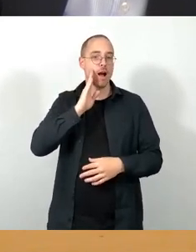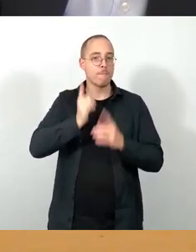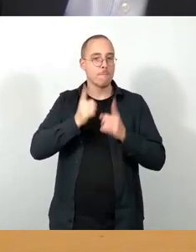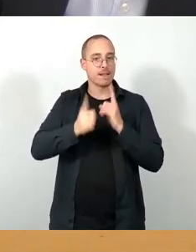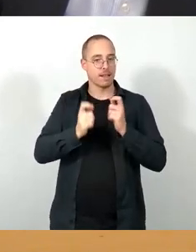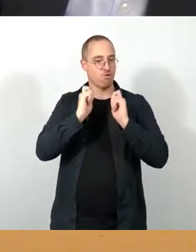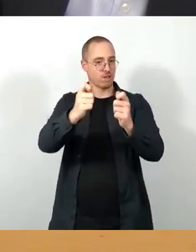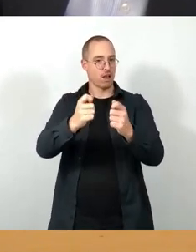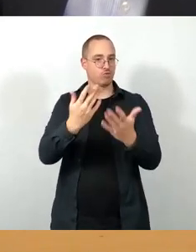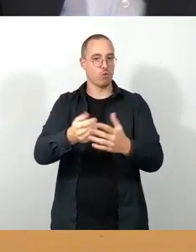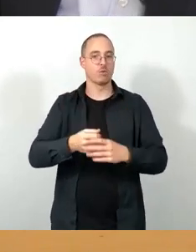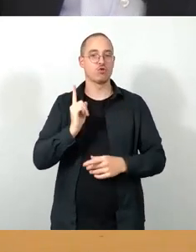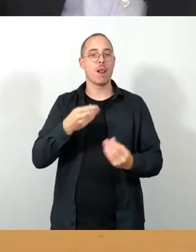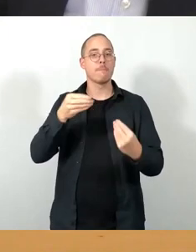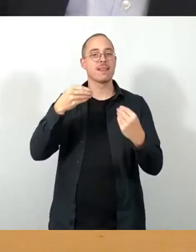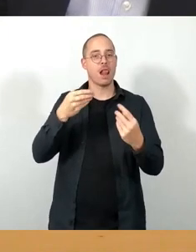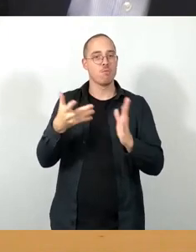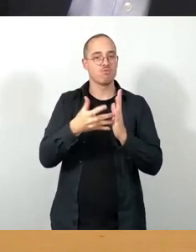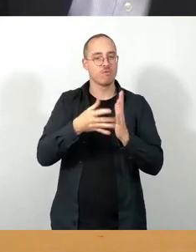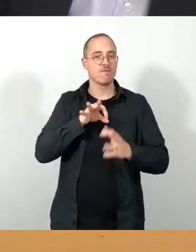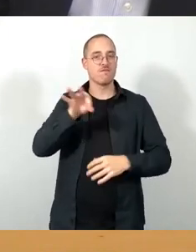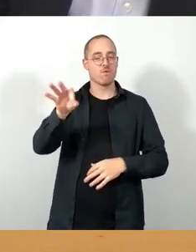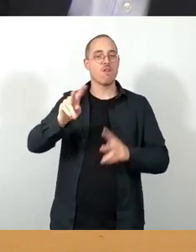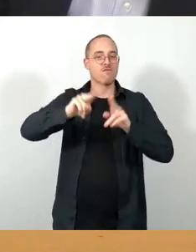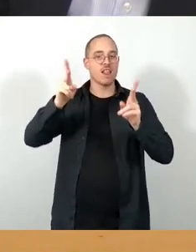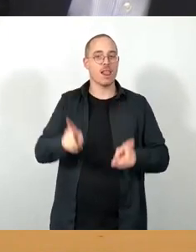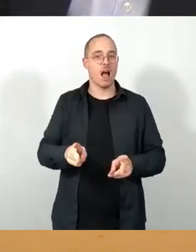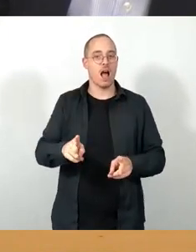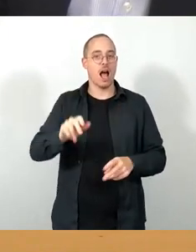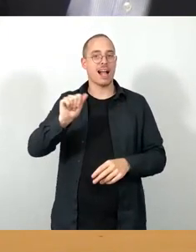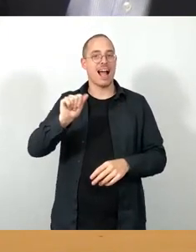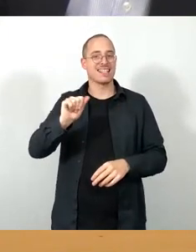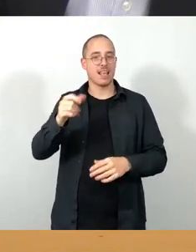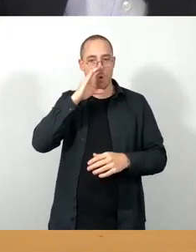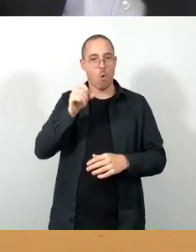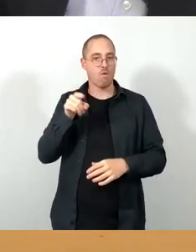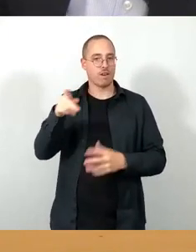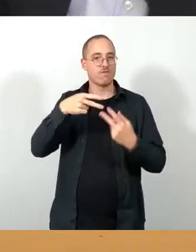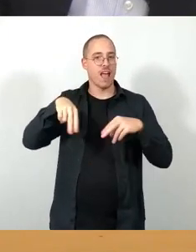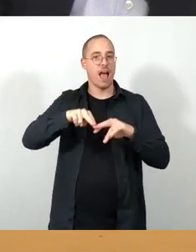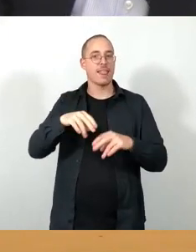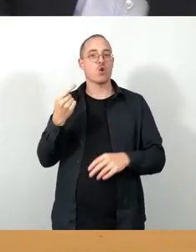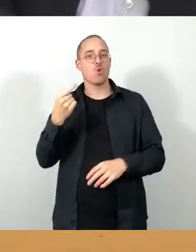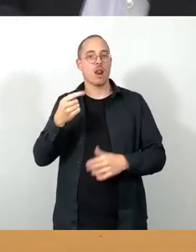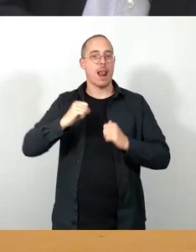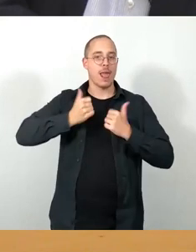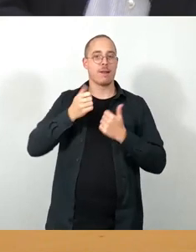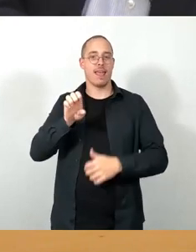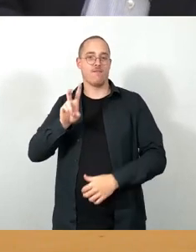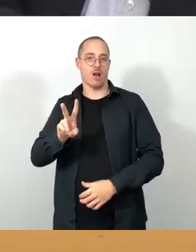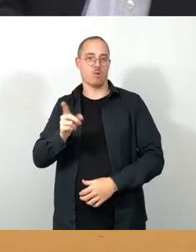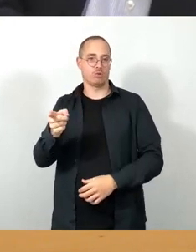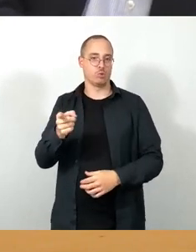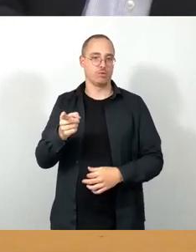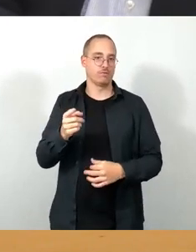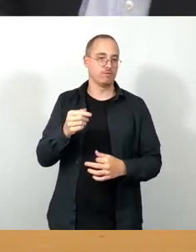Projekt Villa Akazienhof durch den Verein in Gruner Leben e.V. zum Kultur- und Nachbarschafts Zentrum